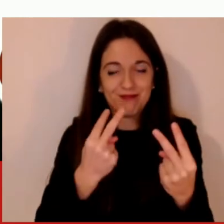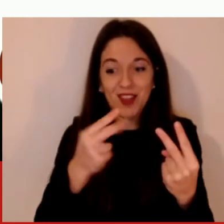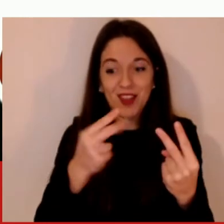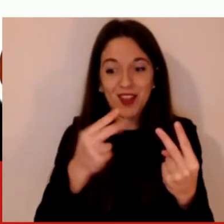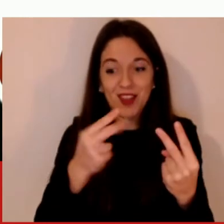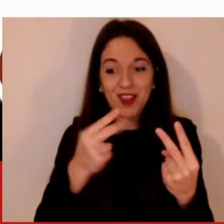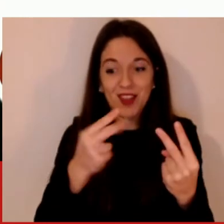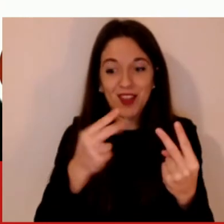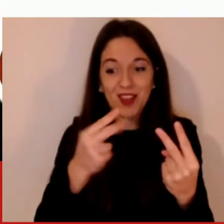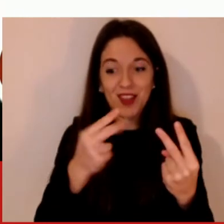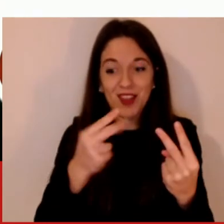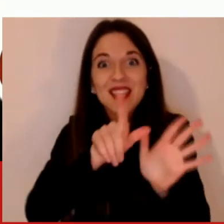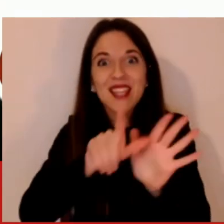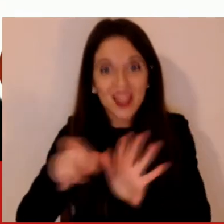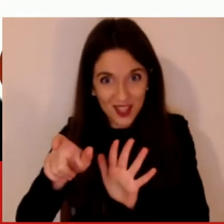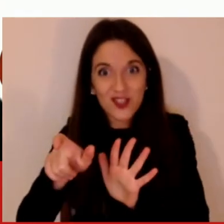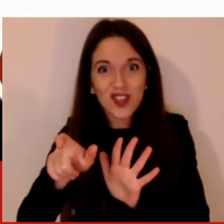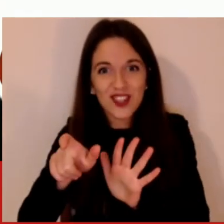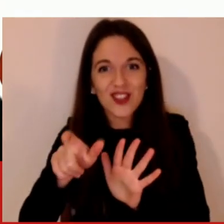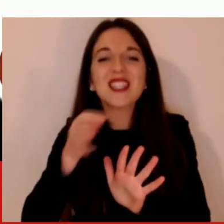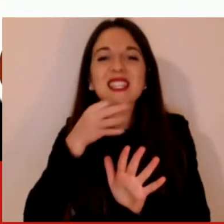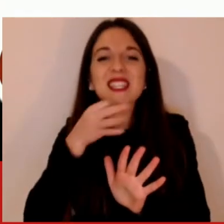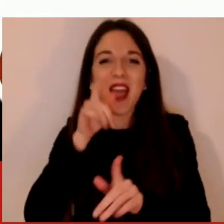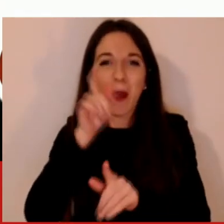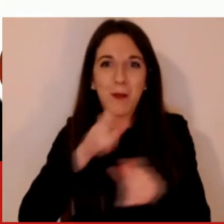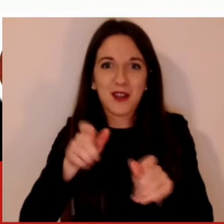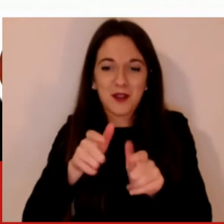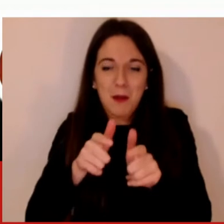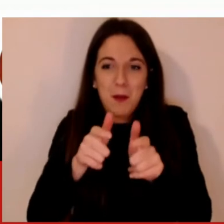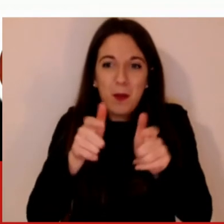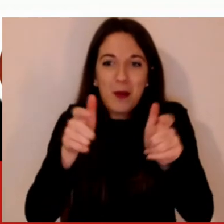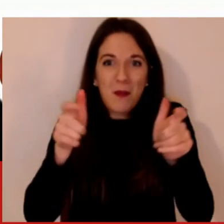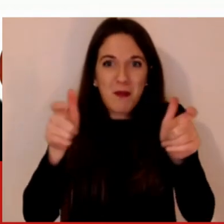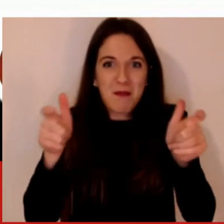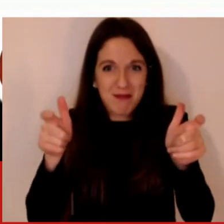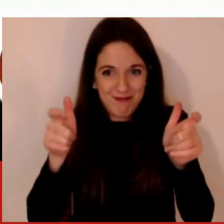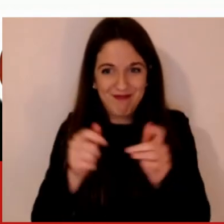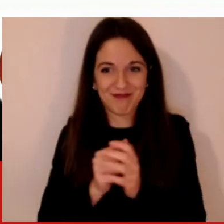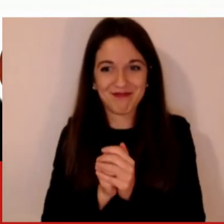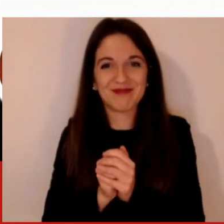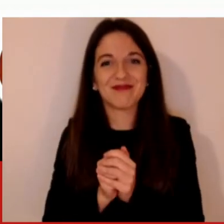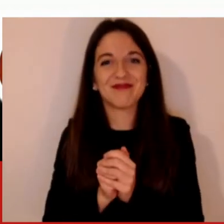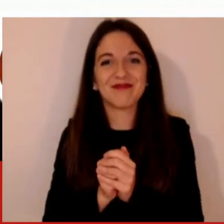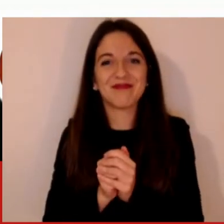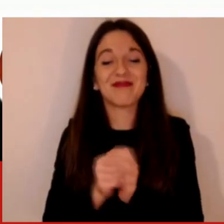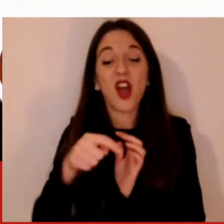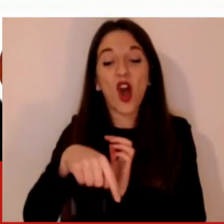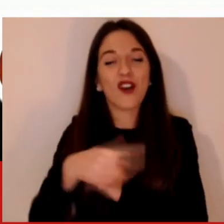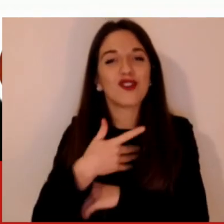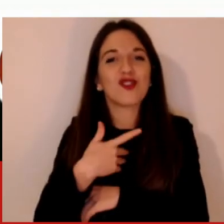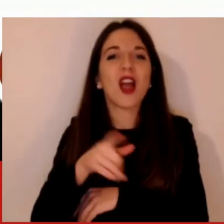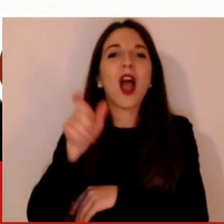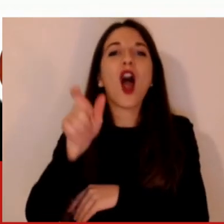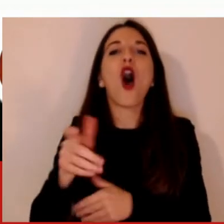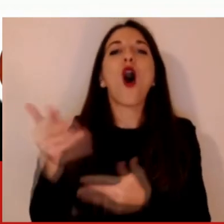voglia di conoscere cresce e questo contraddistingue penso tutti noi di generali. Oggi abbiamo un altro grande ospite, il